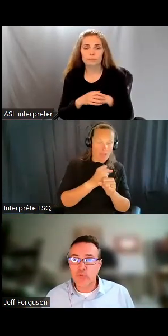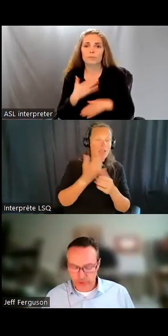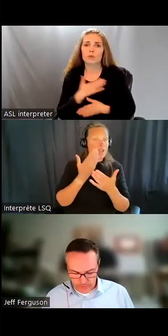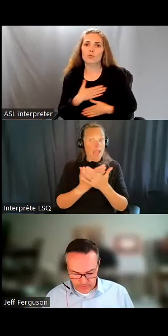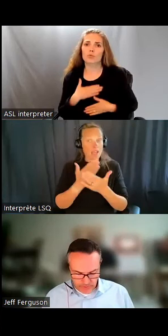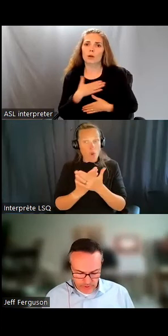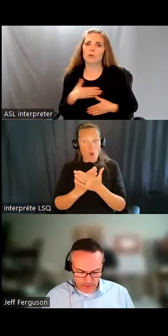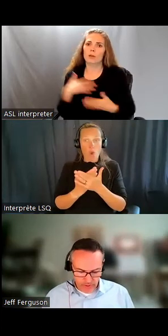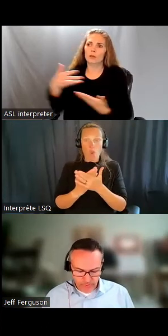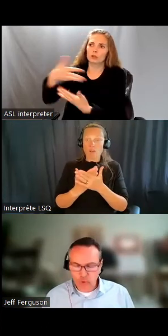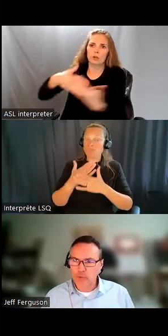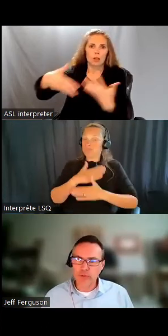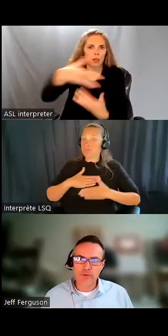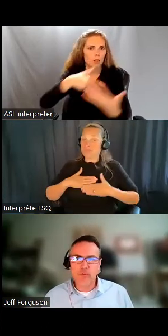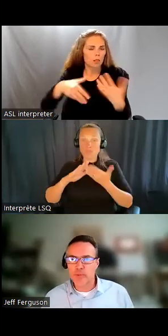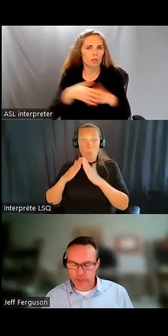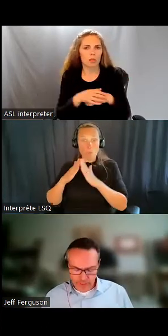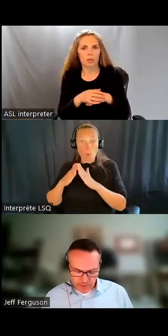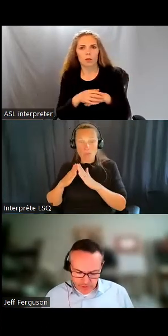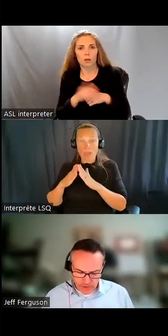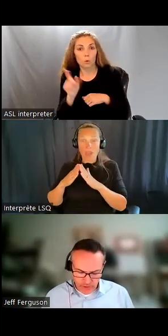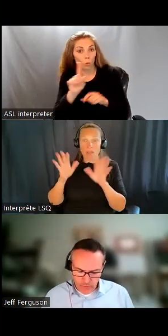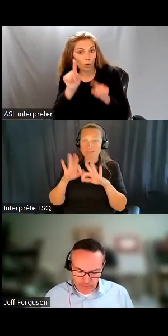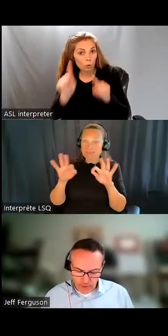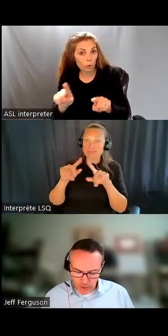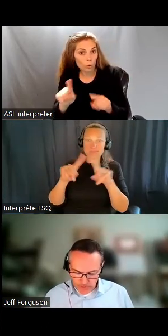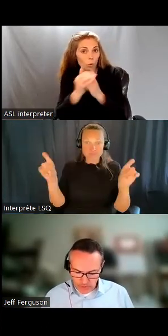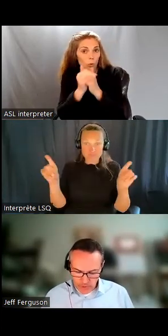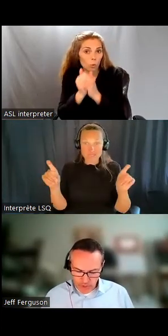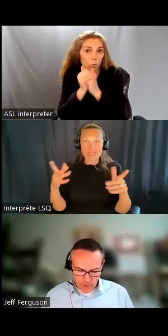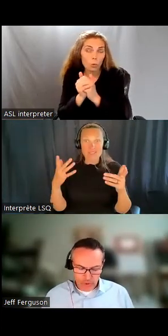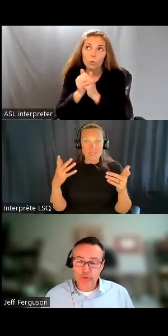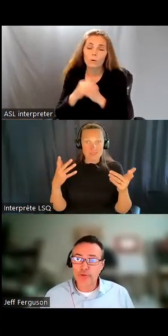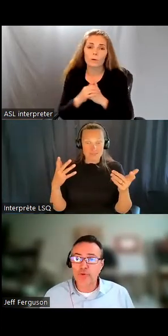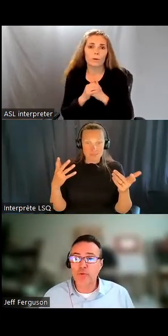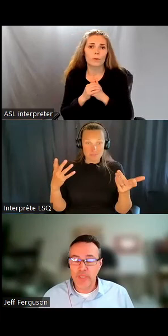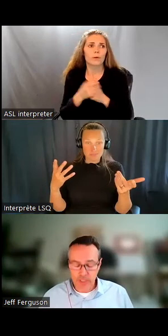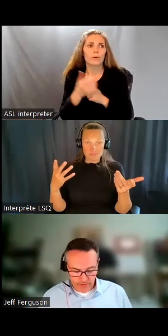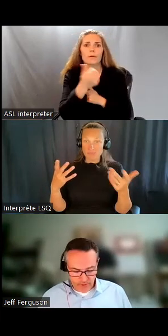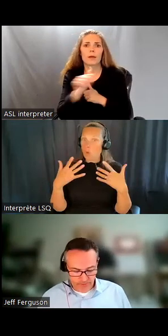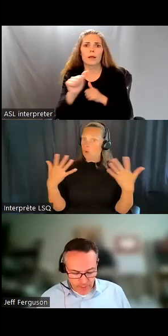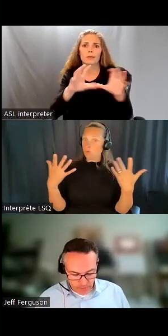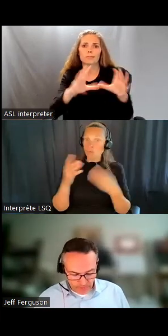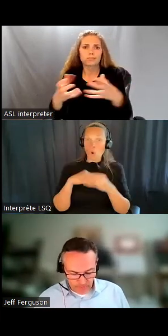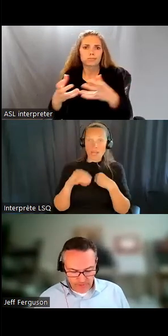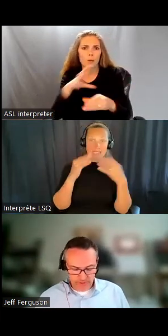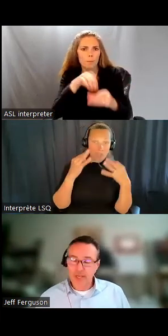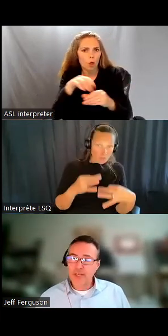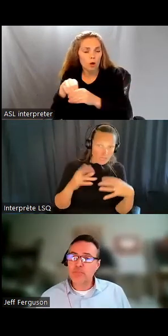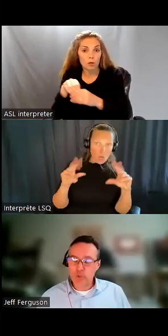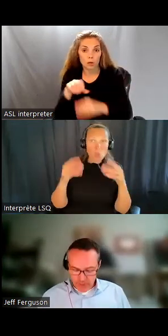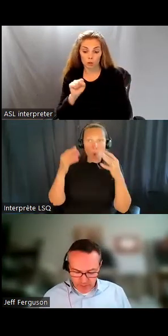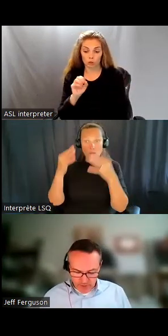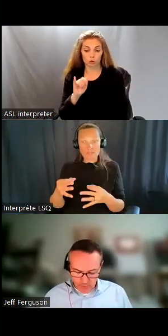endroits récréatifs, lieux de culte, des organismes officiels ou pas. Utilisez vos médias